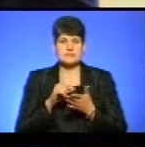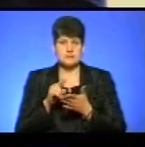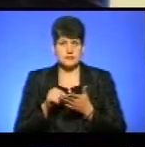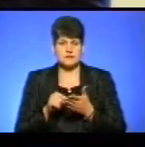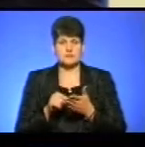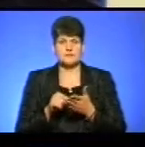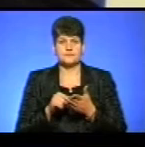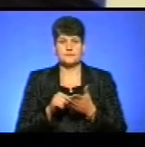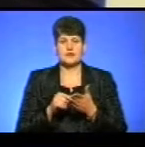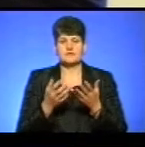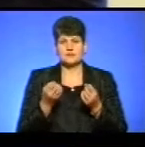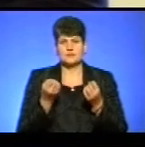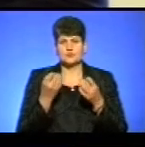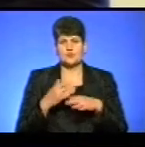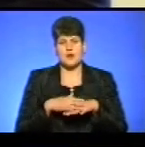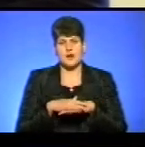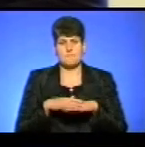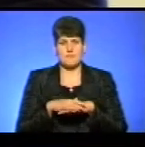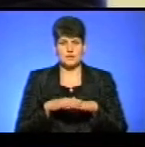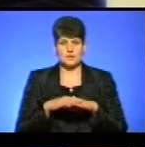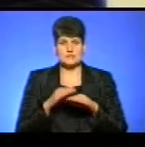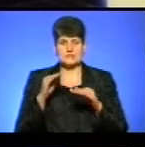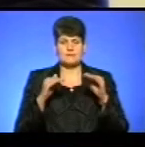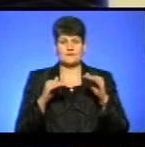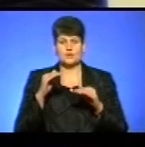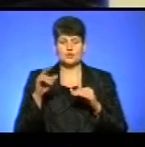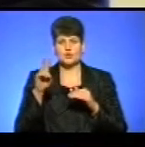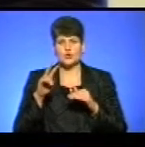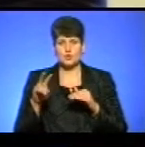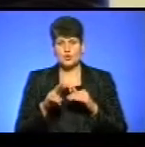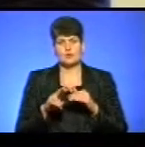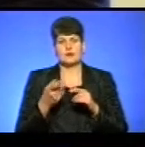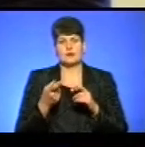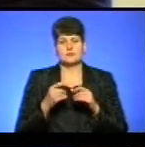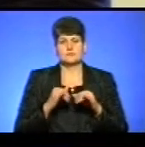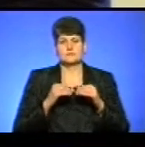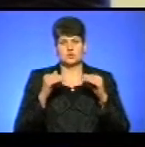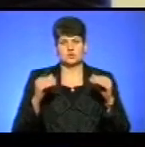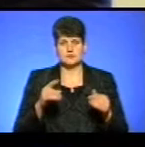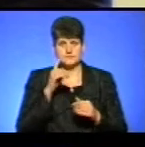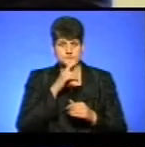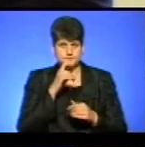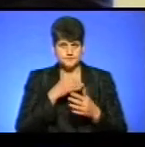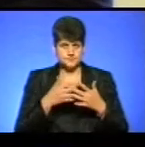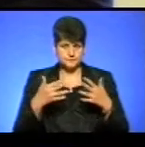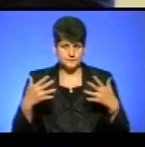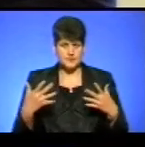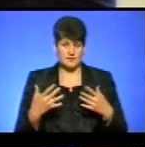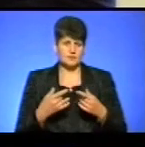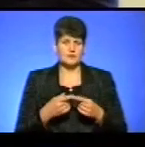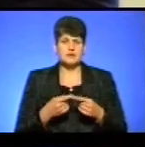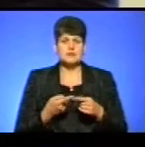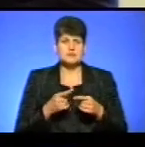Взявши просту арифметику, співвідношення долара, ріст павномостильних матеріалів і так далі,